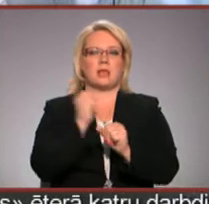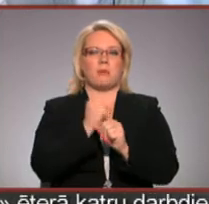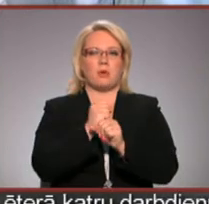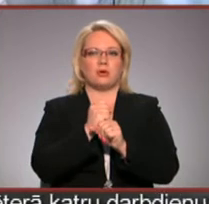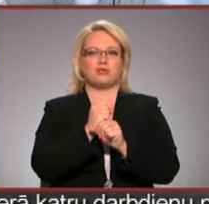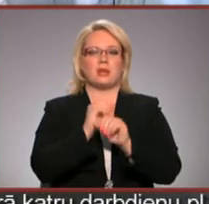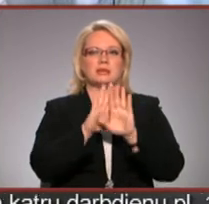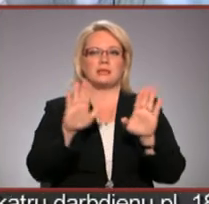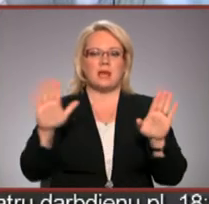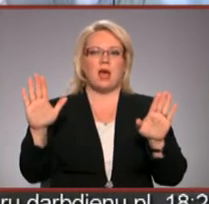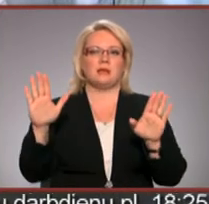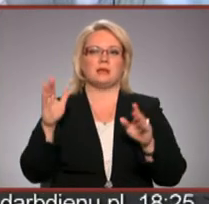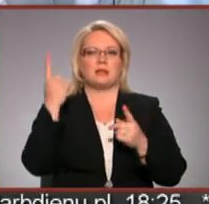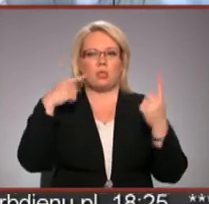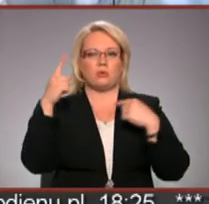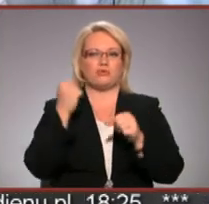Arsenāla radošajā darbnīcā.